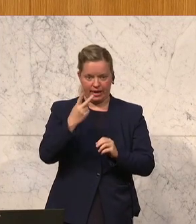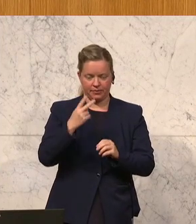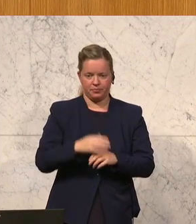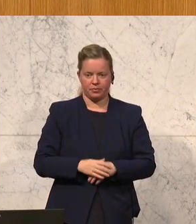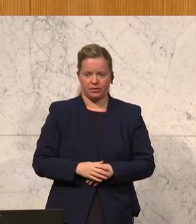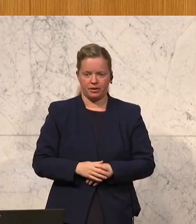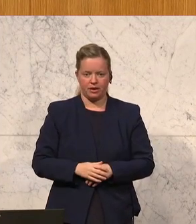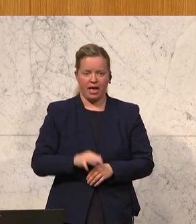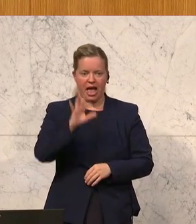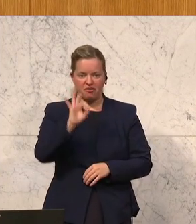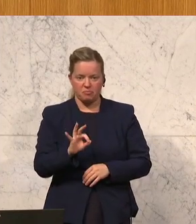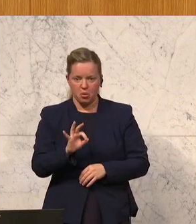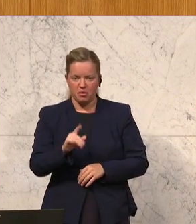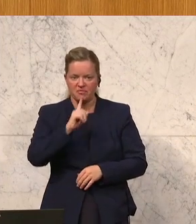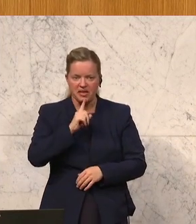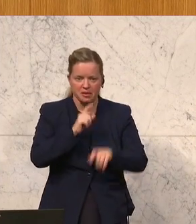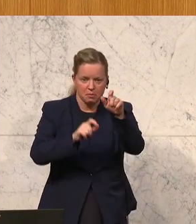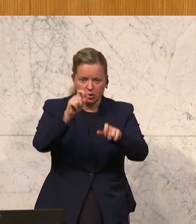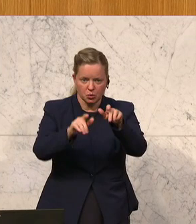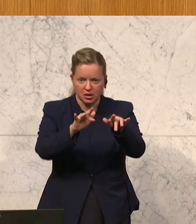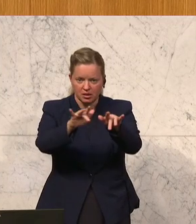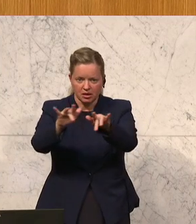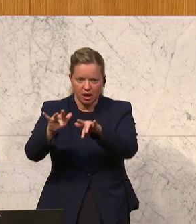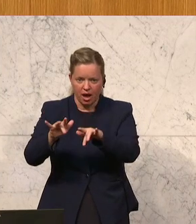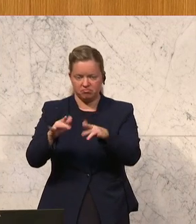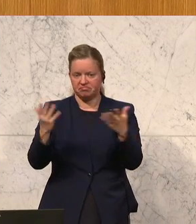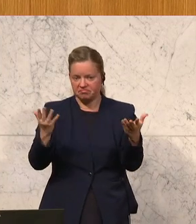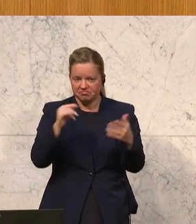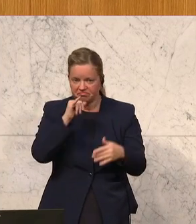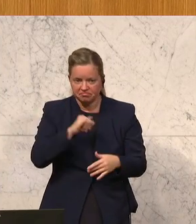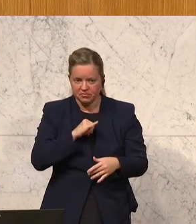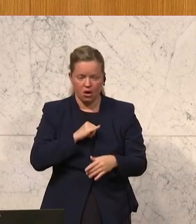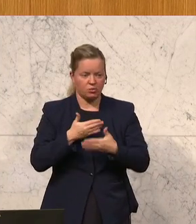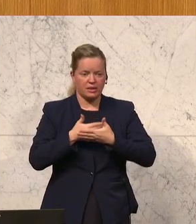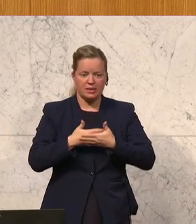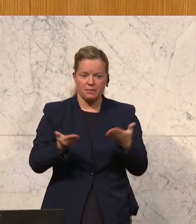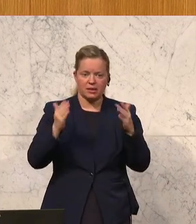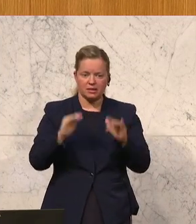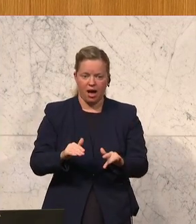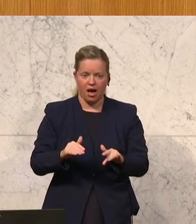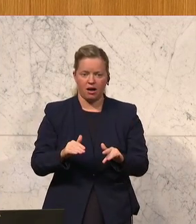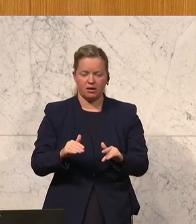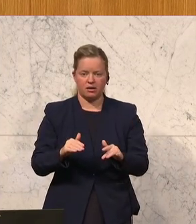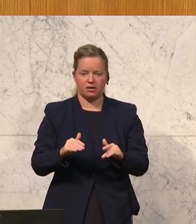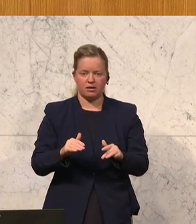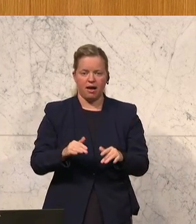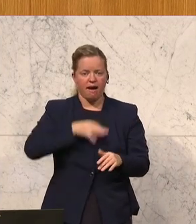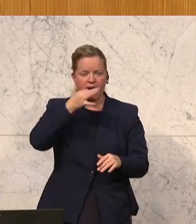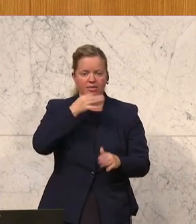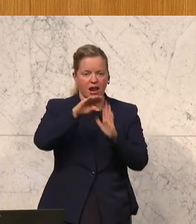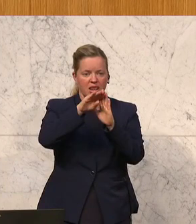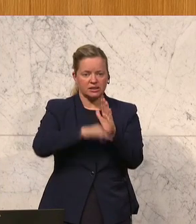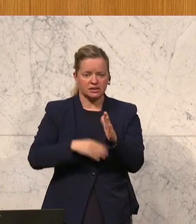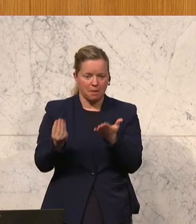sehr dünn besetzt, zweitens hat niemand der Mühe wertgefunden, auch sich auf die Rednerliste